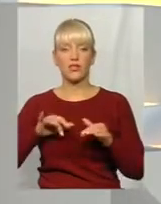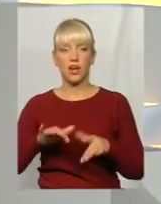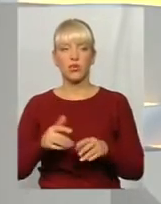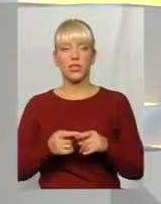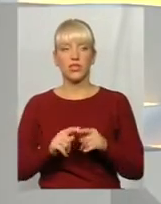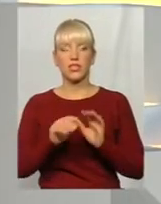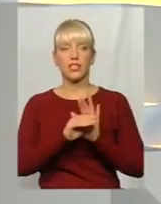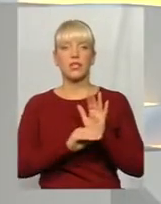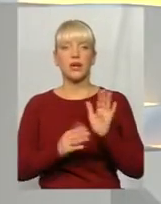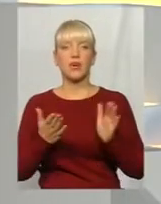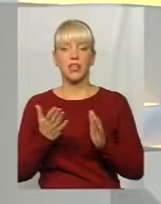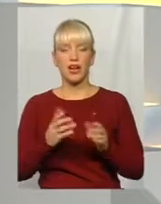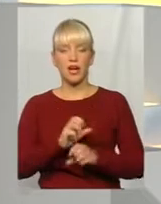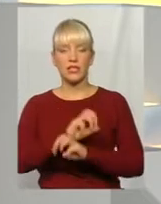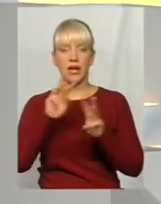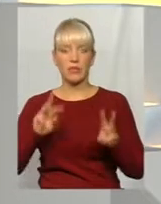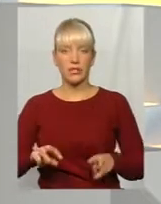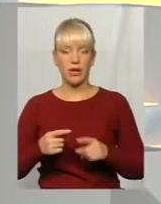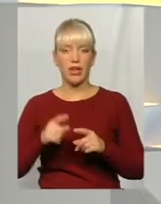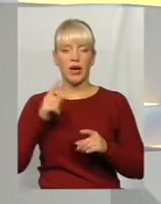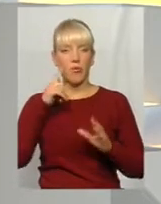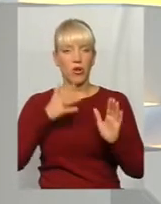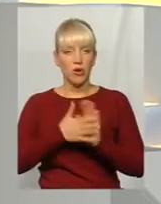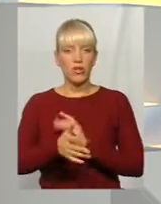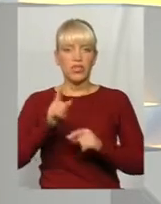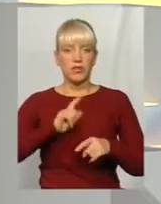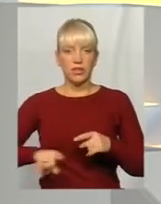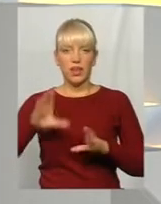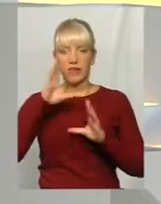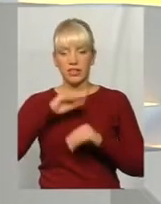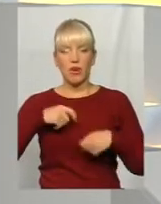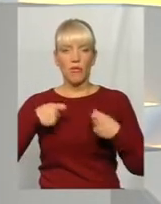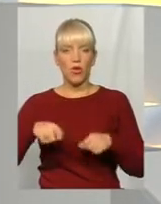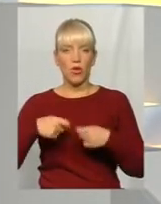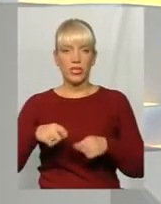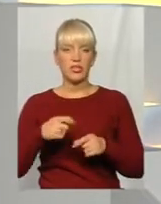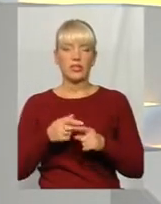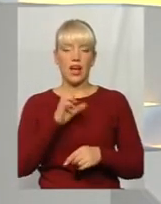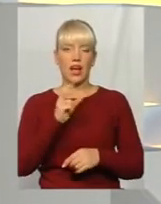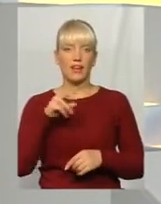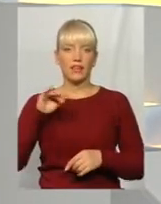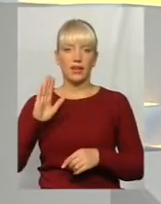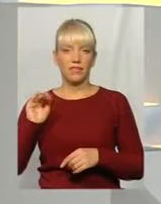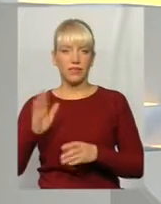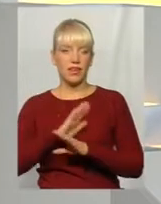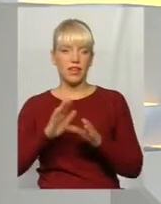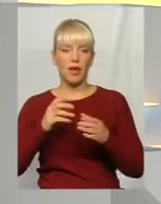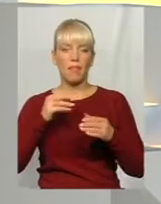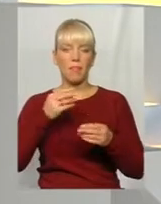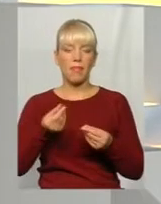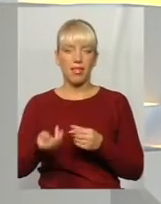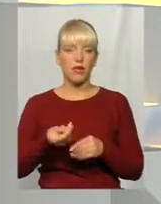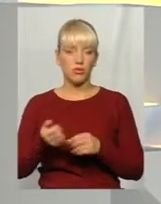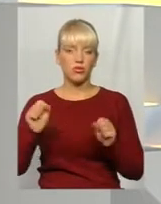система, яка забезпечує прозорий, швидкий та ефективний продаж активів неплатоспроможних банків, а також майна державних і